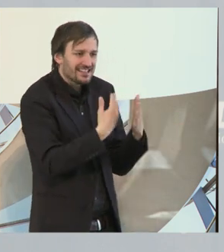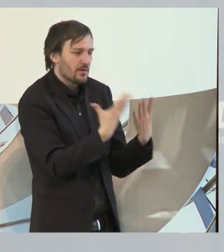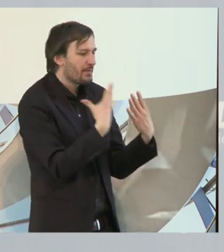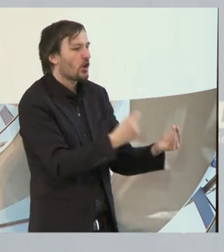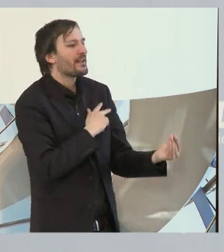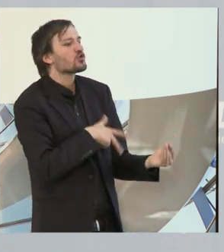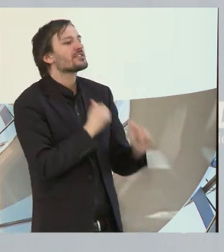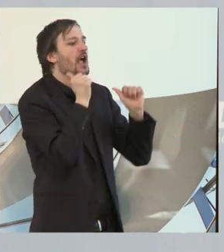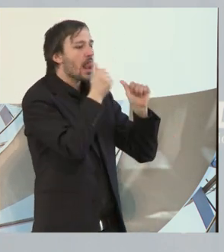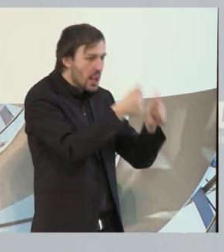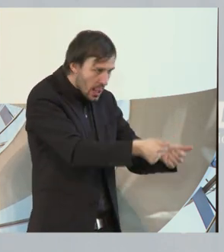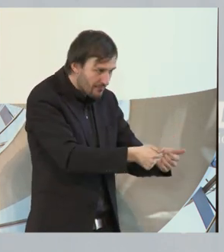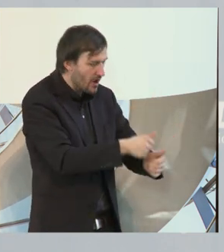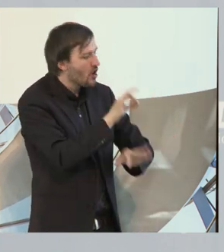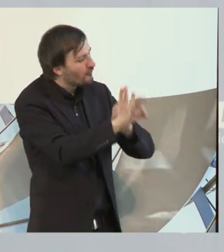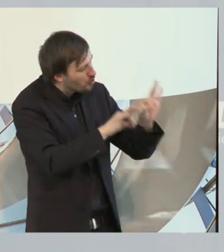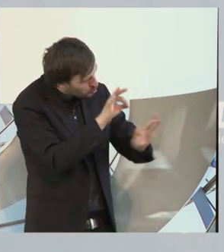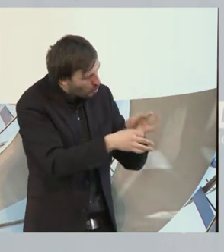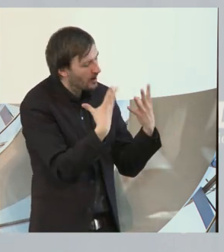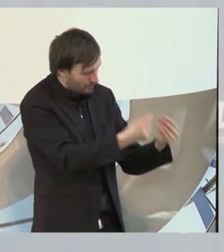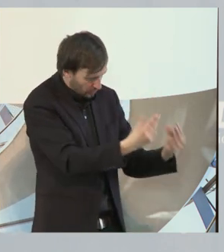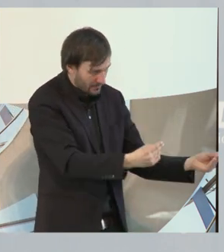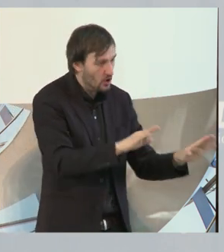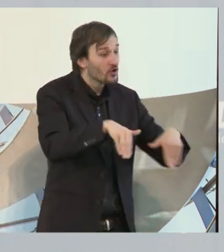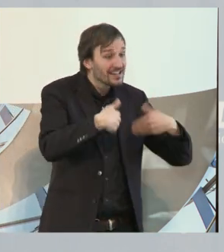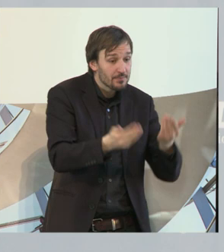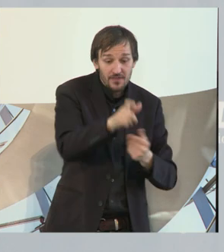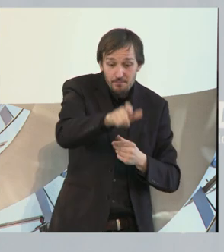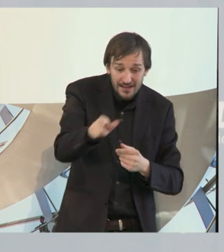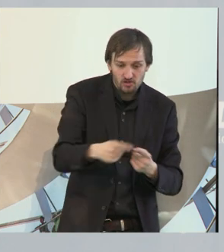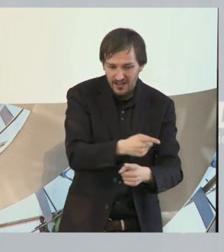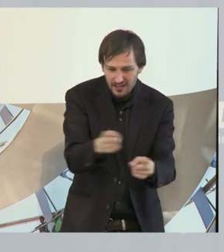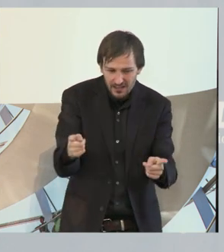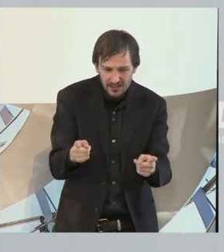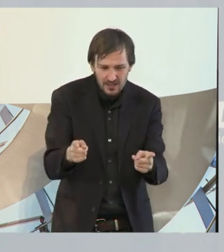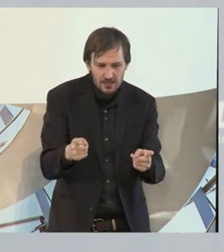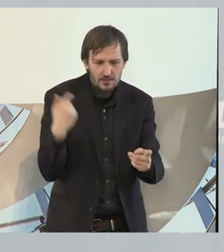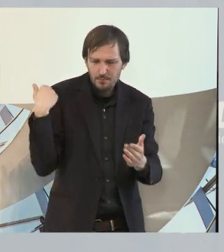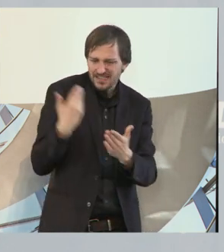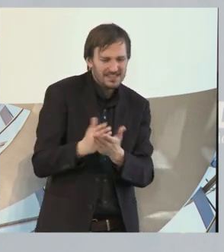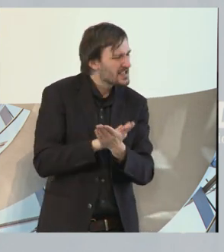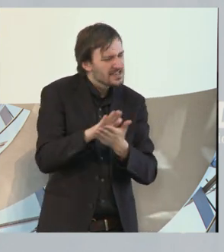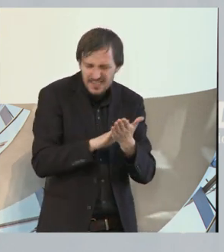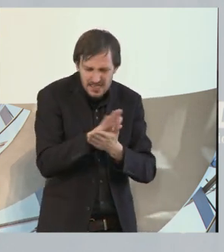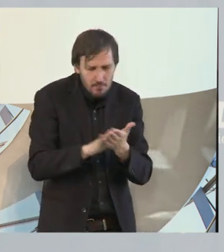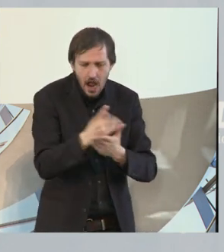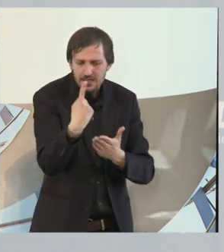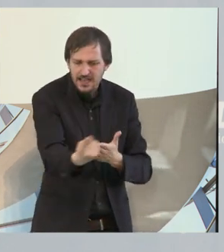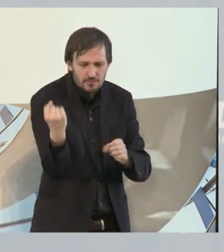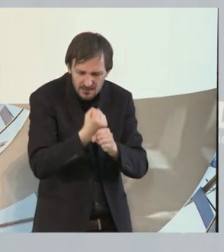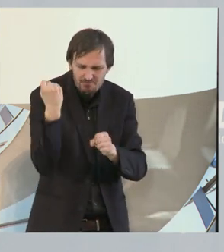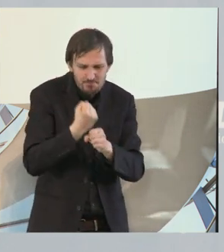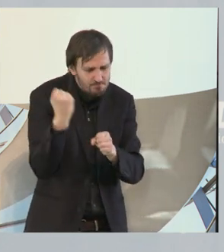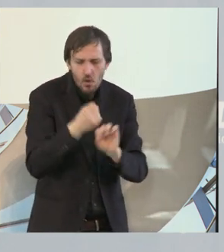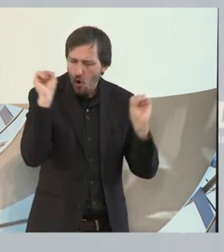Sozialhilfe. Die bekommen Fürsorge. Und es gibt Menschen, die nie imstande waren, ihr Einkommen selbst zu